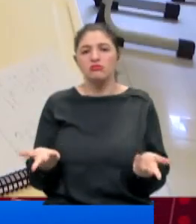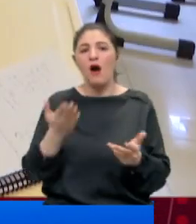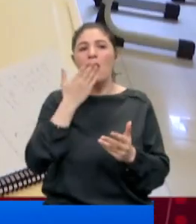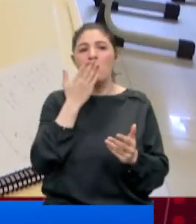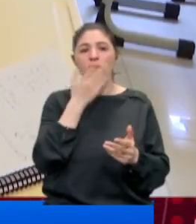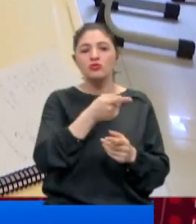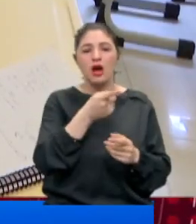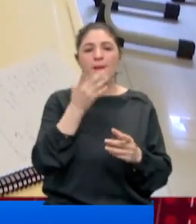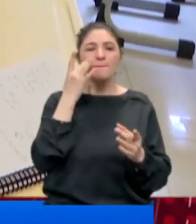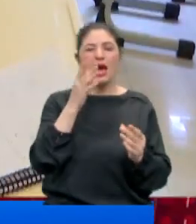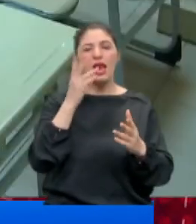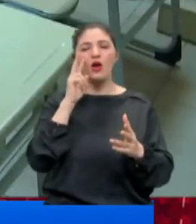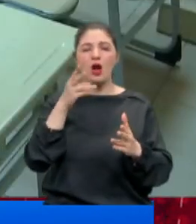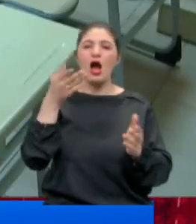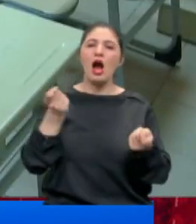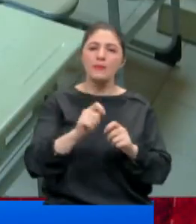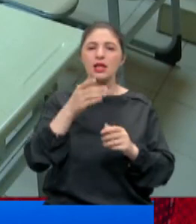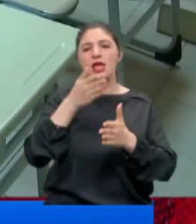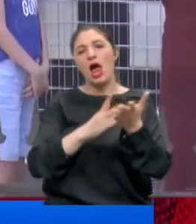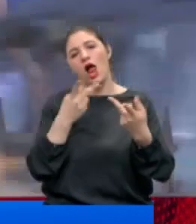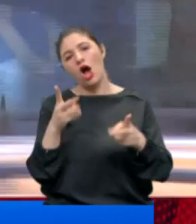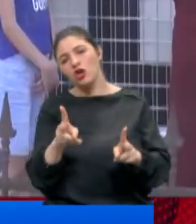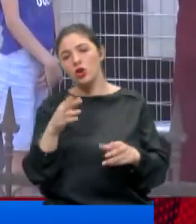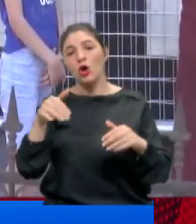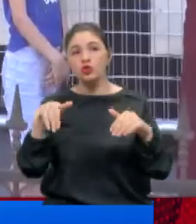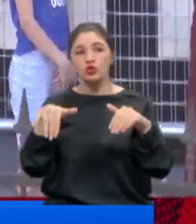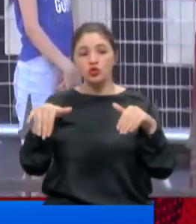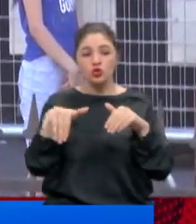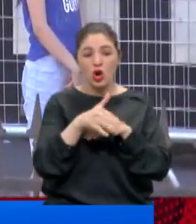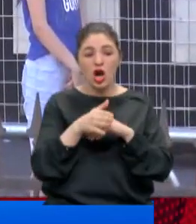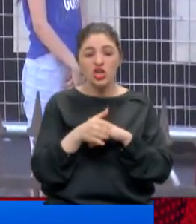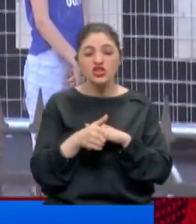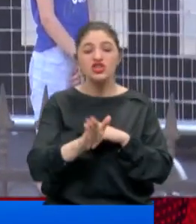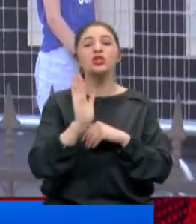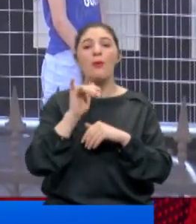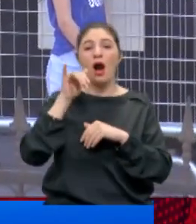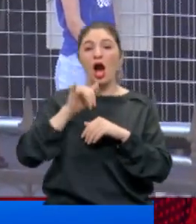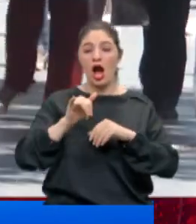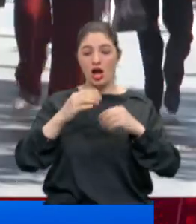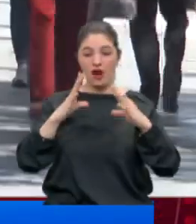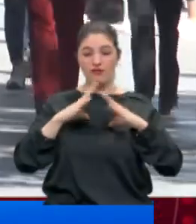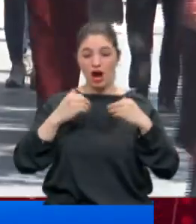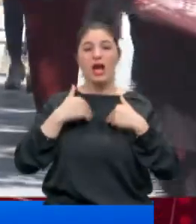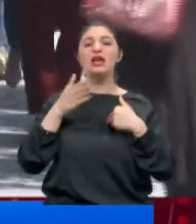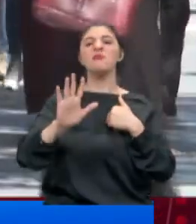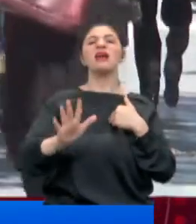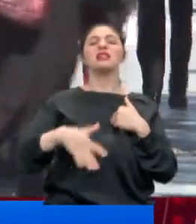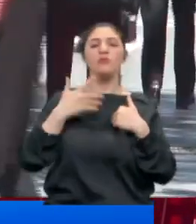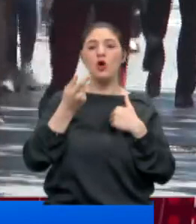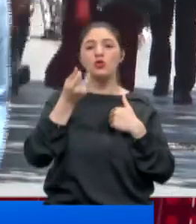Okullar belli bir ölçüde kapalı, belli bir ölçüde açık. Sokağa çıkmama hakkını kullanmak isteyenler